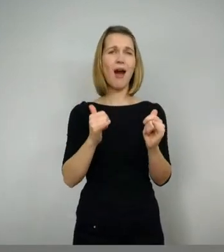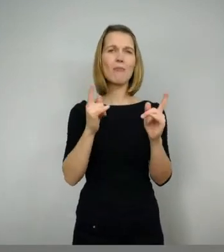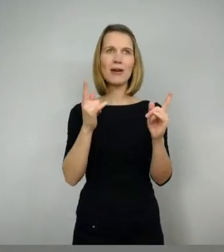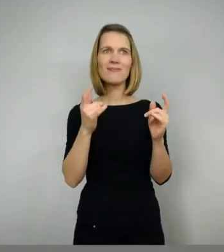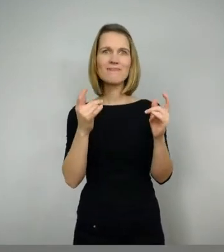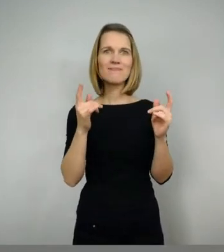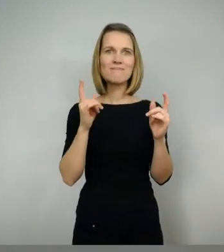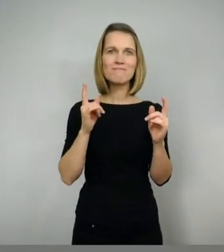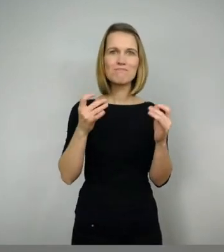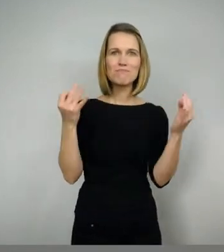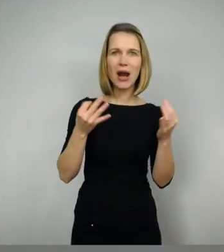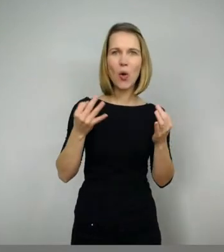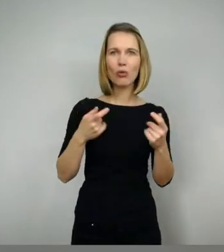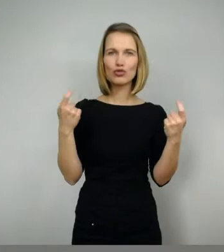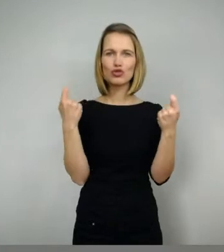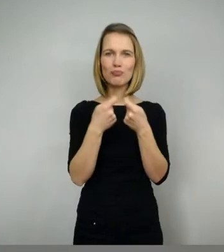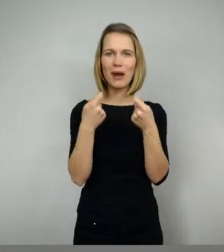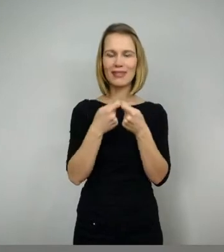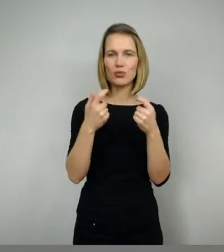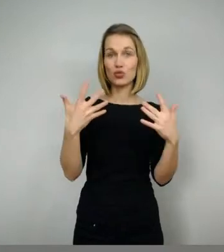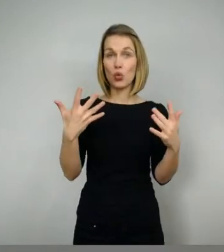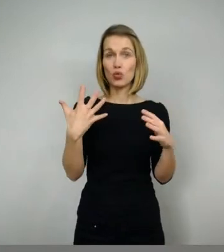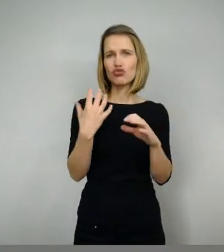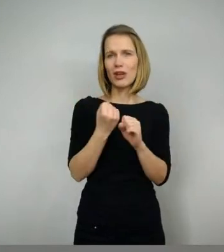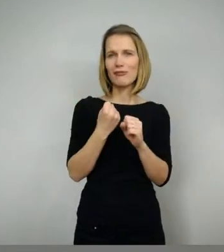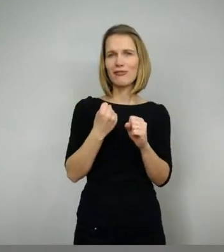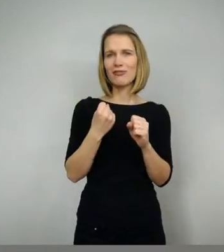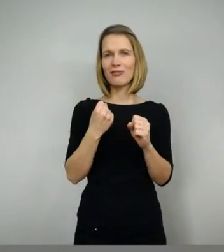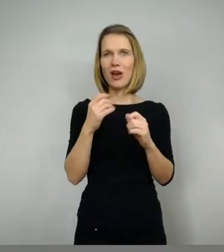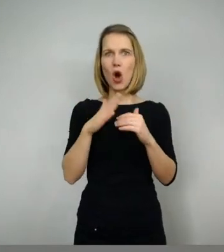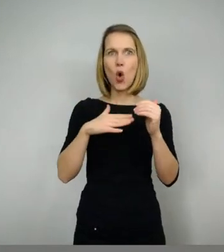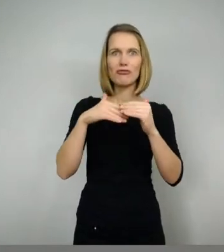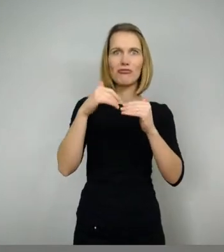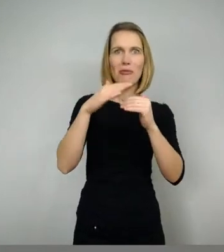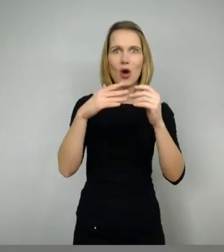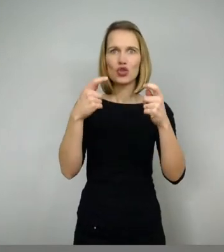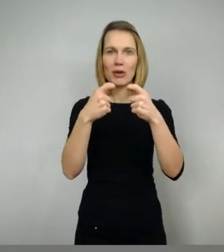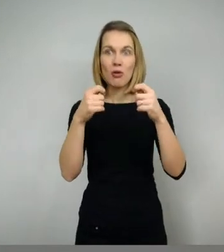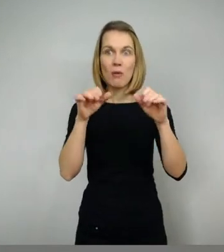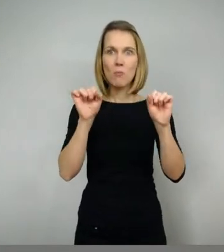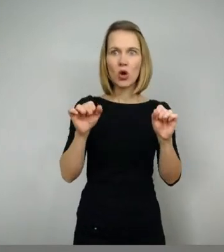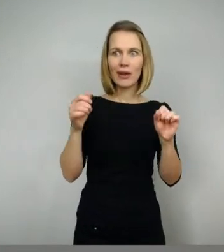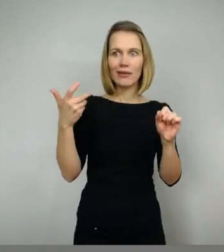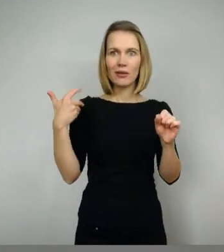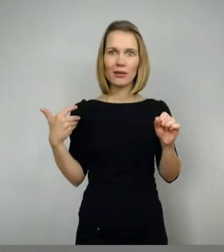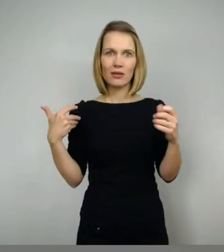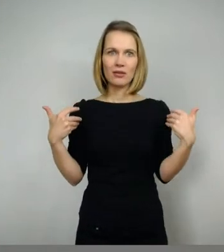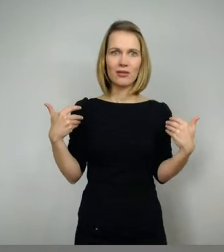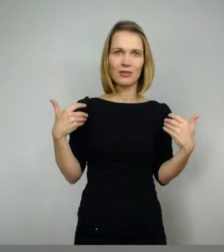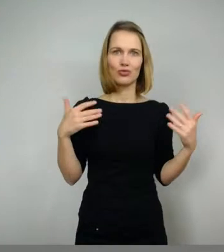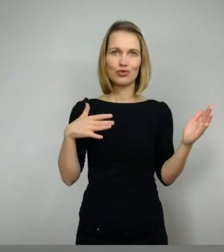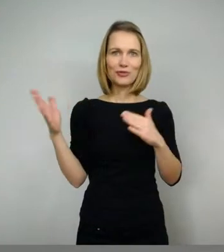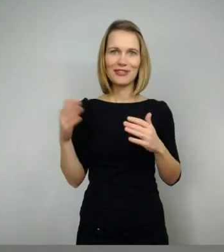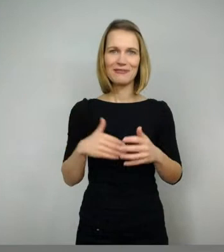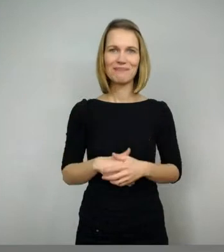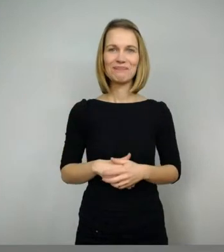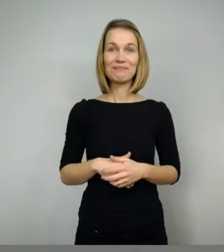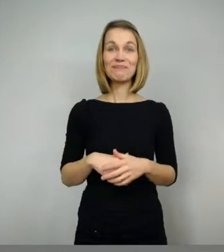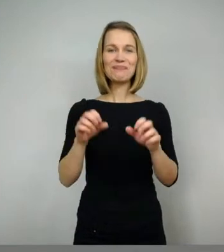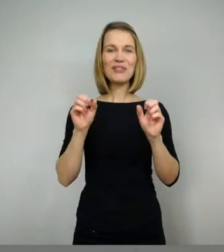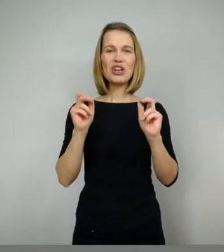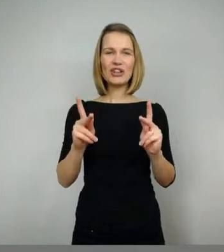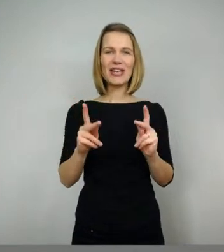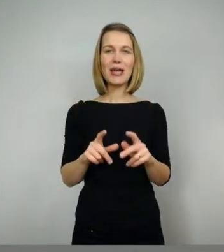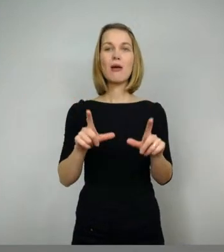Aber nur dadurch kann es ja spannend werden, dass wir diese Alternative mit dabei haben, dass es auch schlecht ausgehen kann. Okay, damit haben wir uns jetzt erst mal